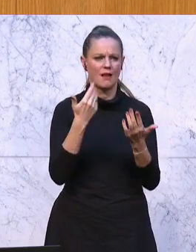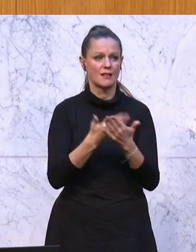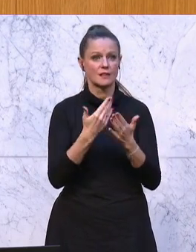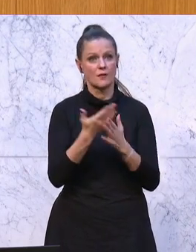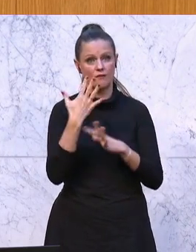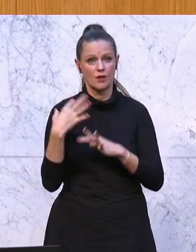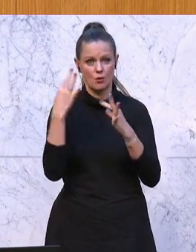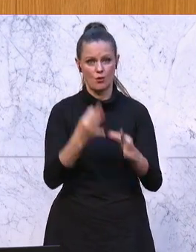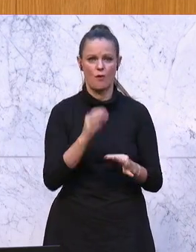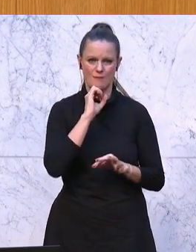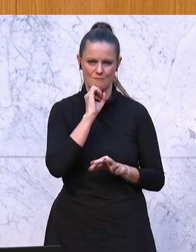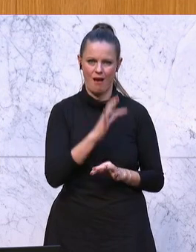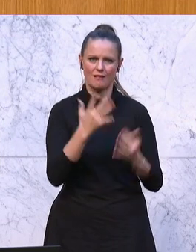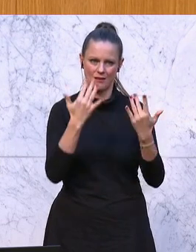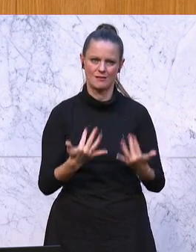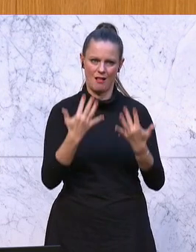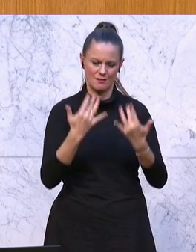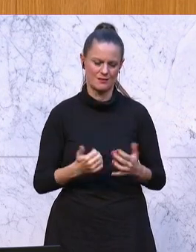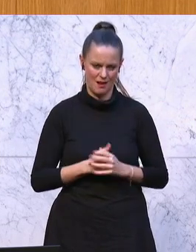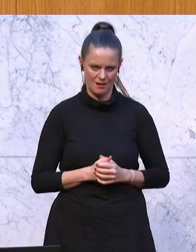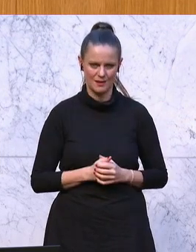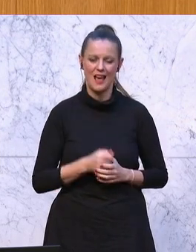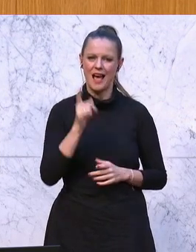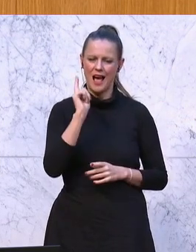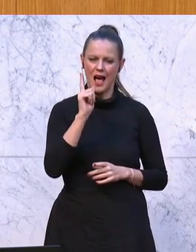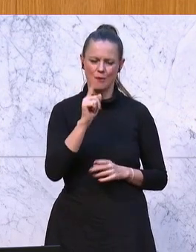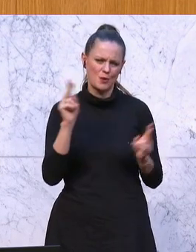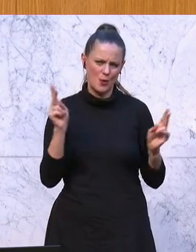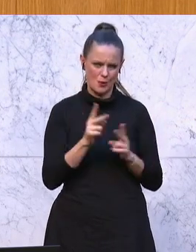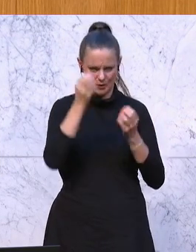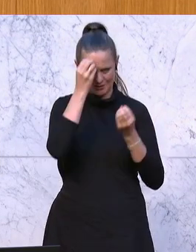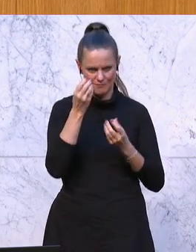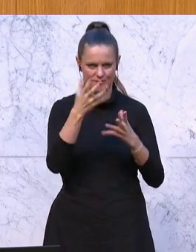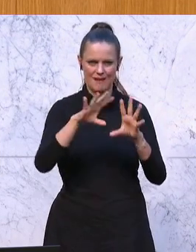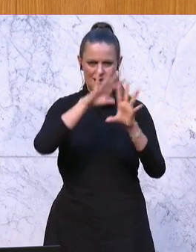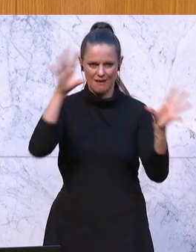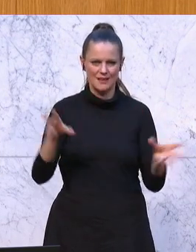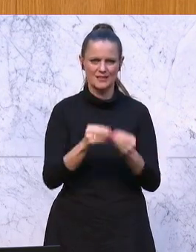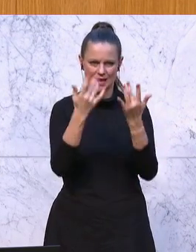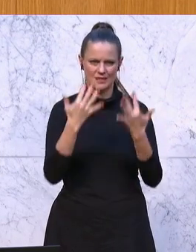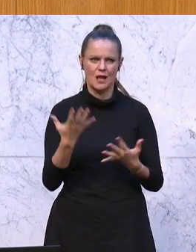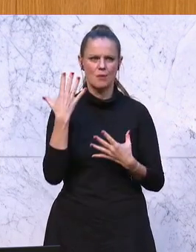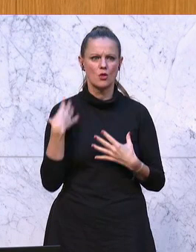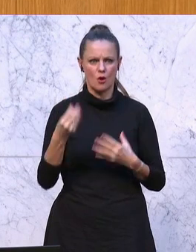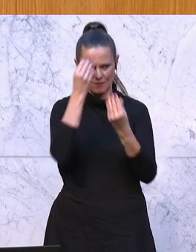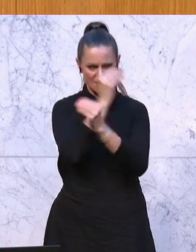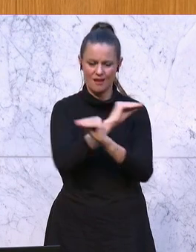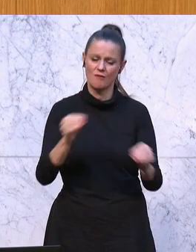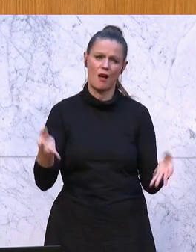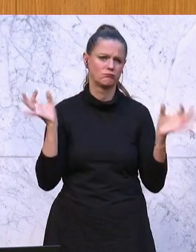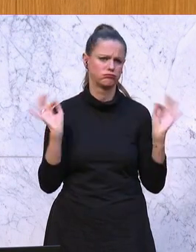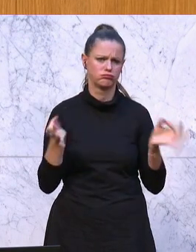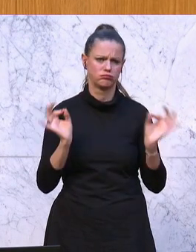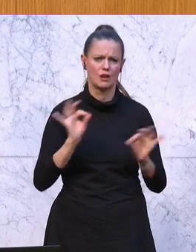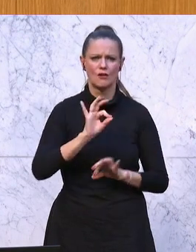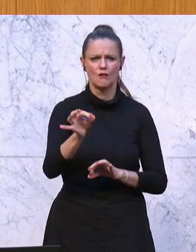nicht wieder mit den Zahlen beginnen. Allerdings erlauben Sie mir bitte, dass ich die Gesamtzahl noch einmal nenne, weil sie so sensationell ist